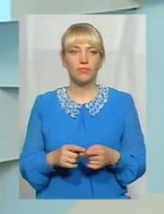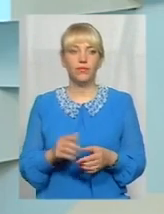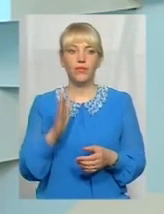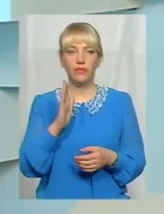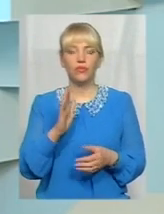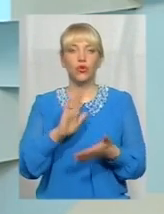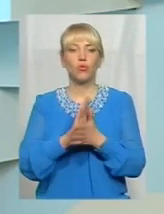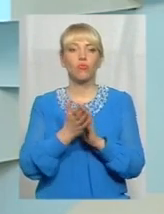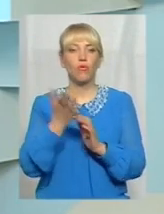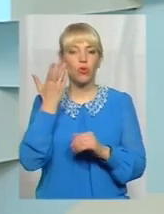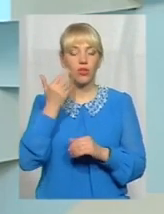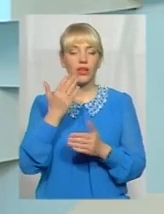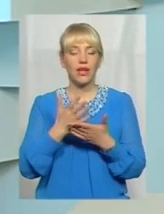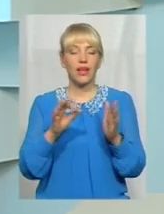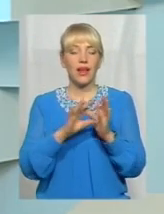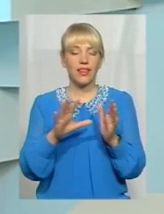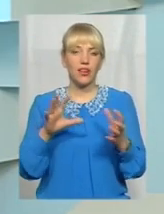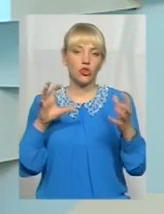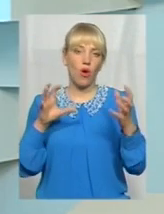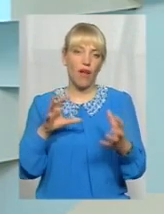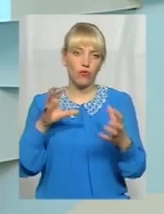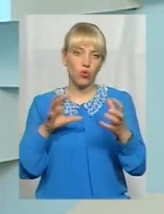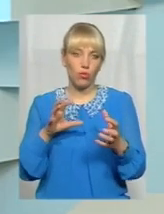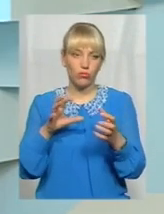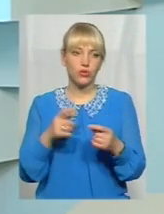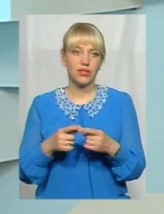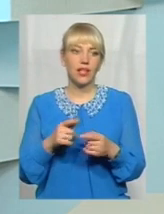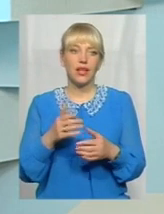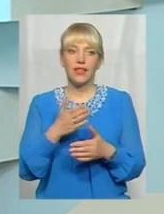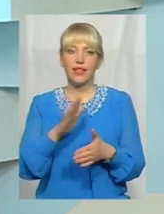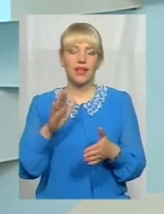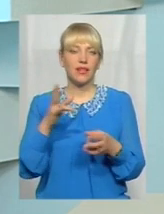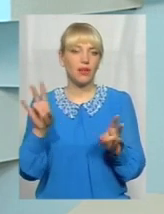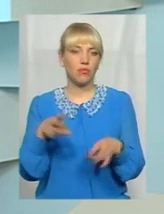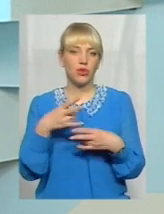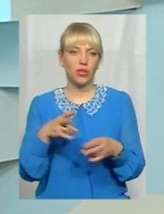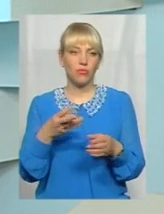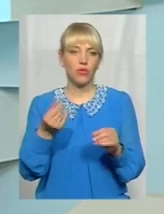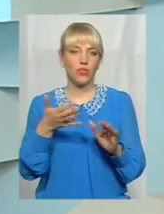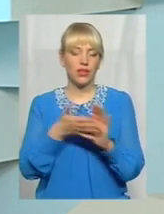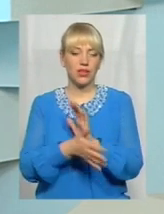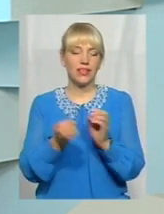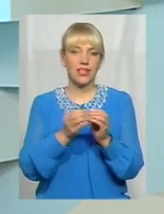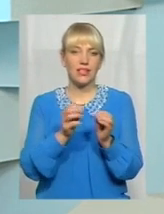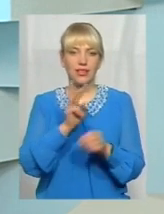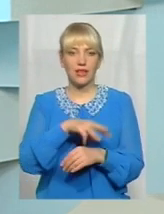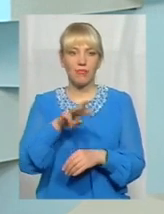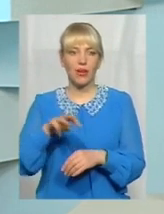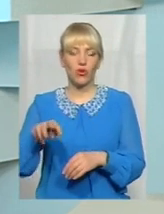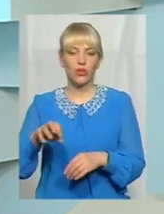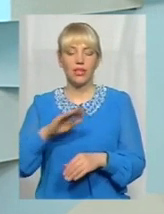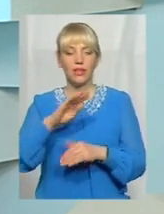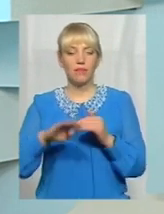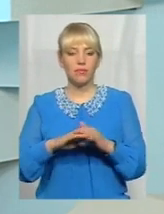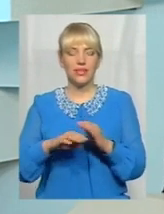електроавтобуси і автобуси з автономним ходом, вже не є доцільним витрачати десятки мільйонів на підстанції